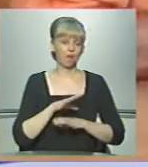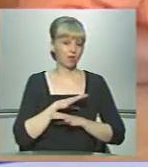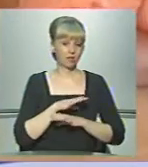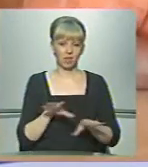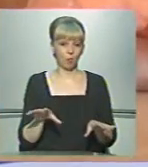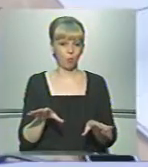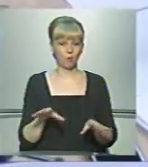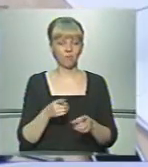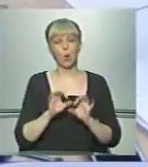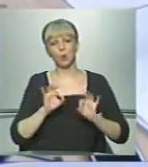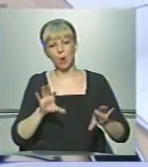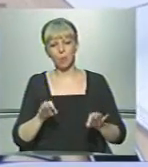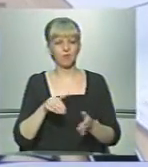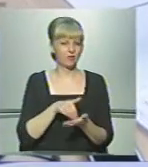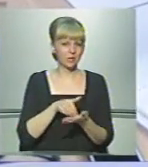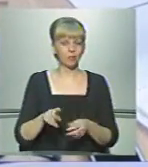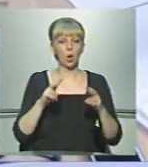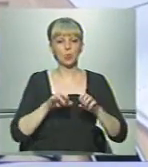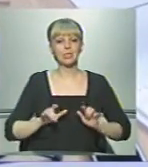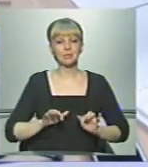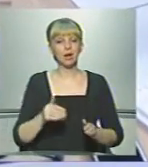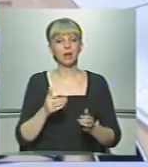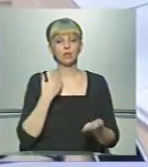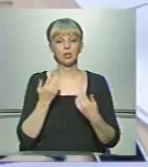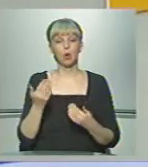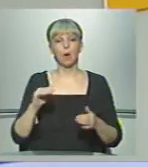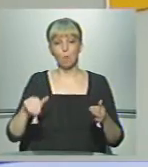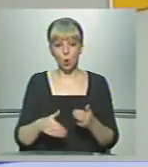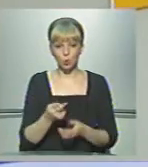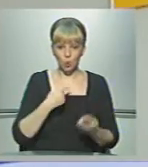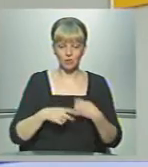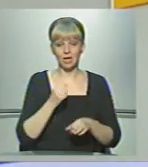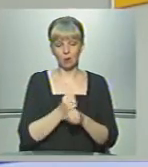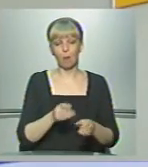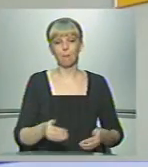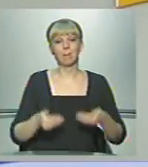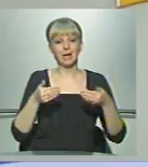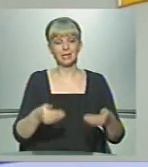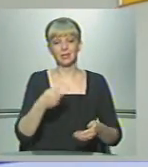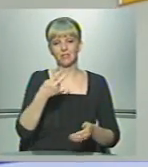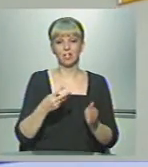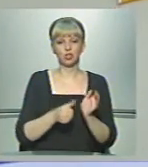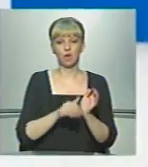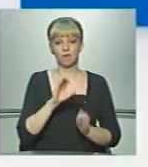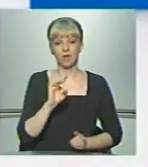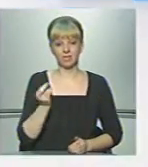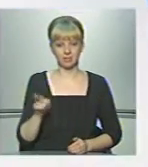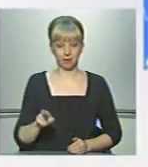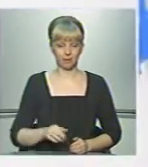був. Від коментарів відмовився. Розгляд справи щодо його поновлення на роботі перенесли на 26 вересня.